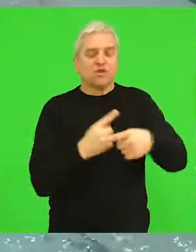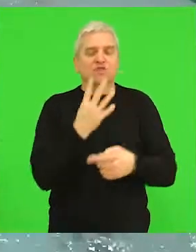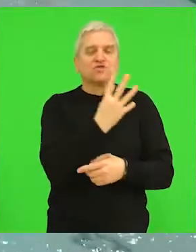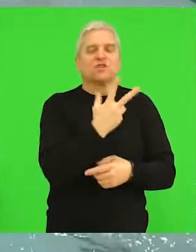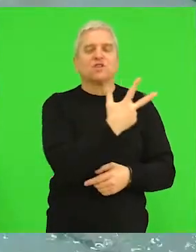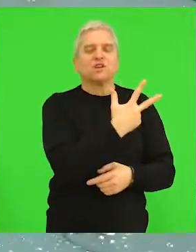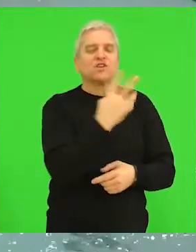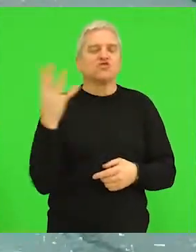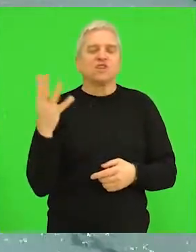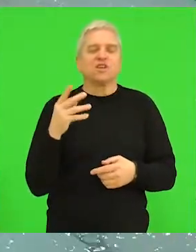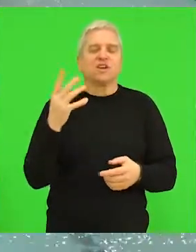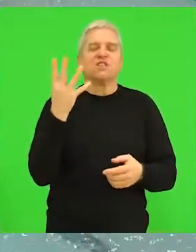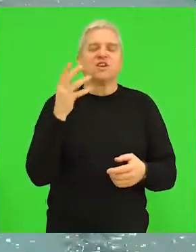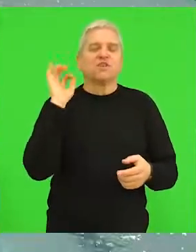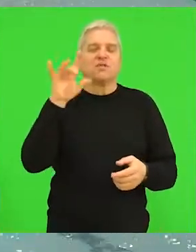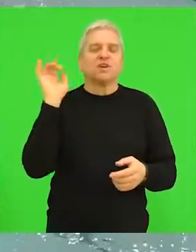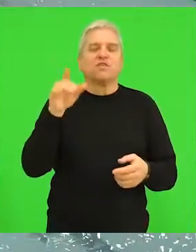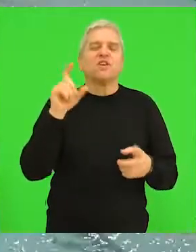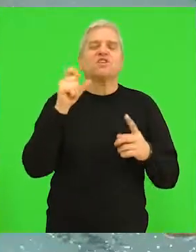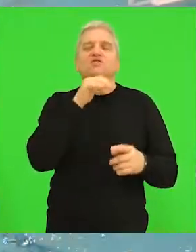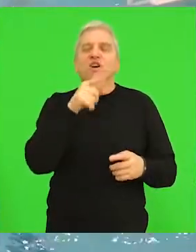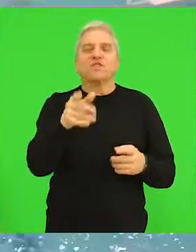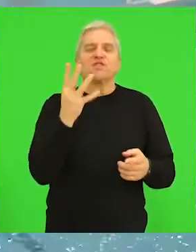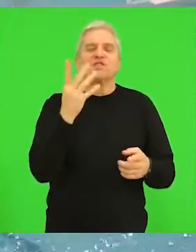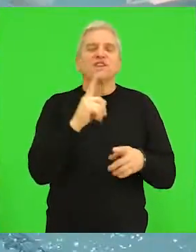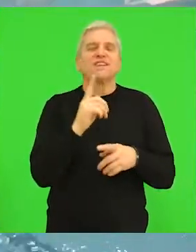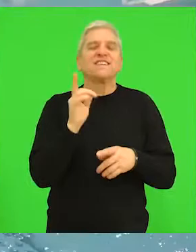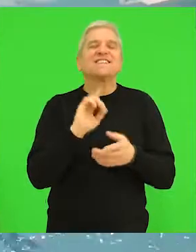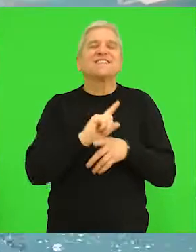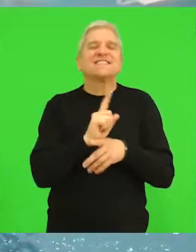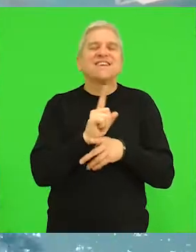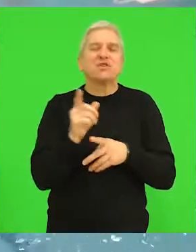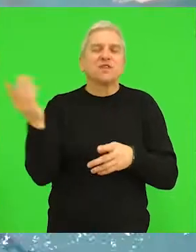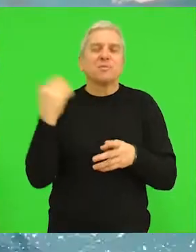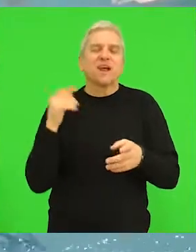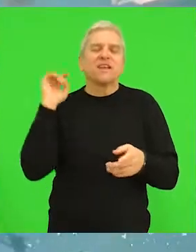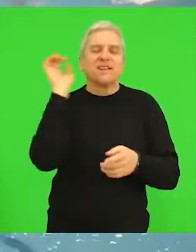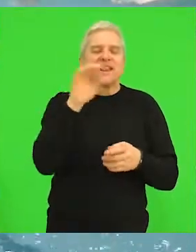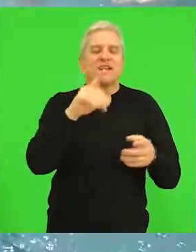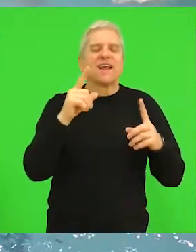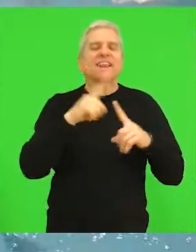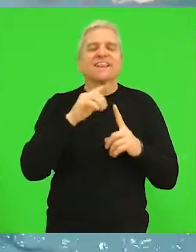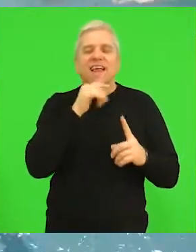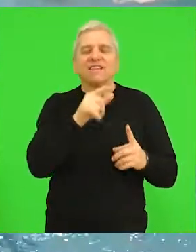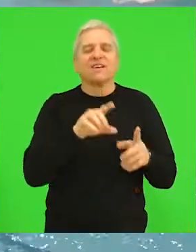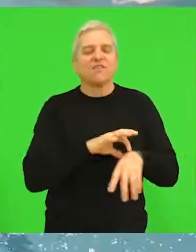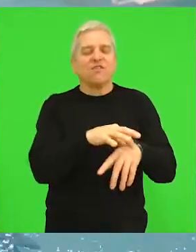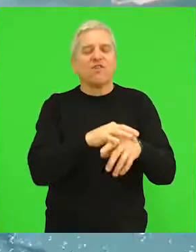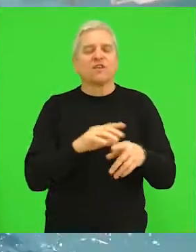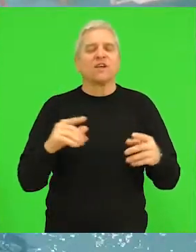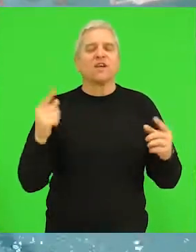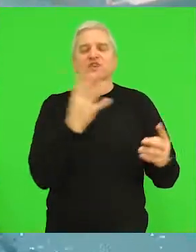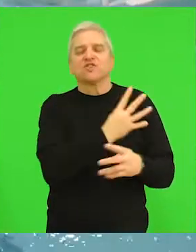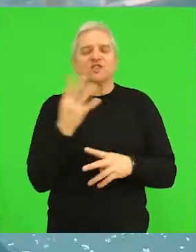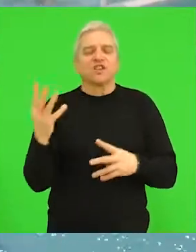na 3 prema 4. Četvorostruki strelac na meču Čavić 4 sekunde pre kraja trese mrežu Tenta i odvodi ekipu na